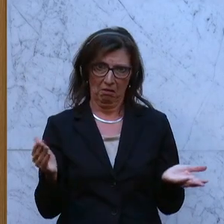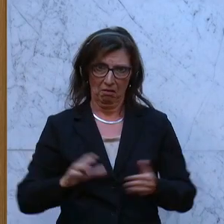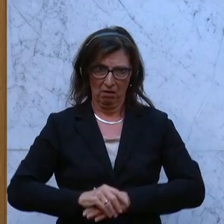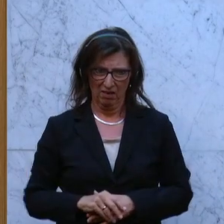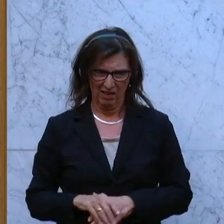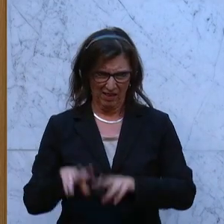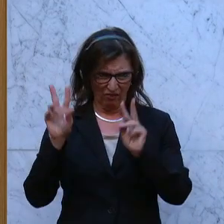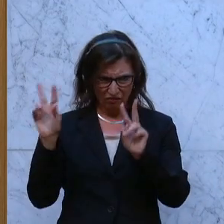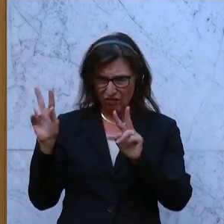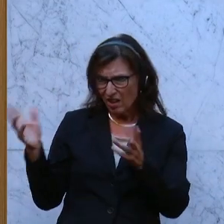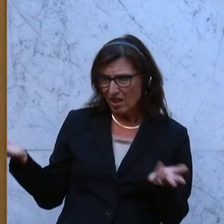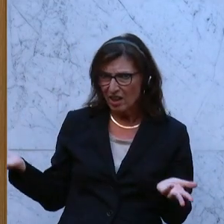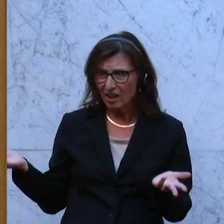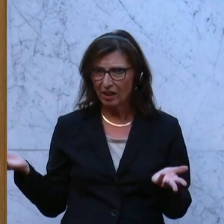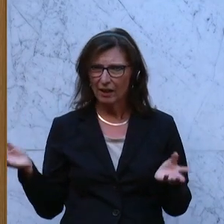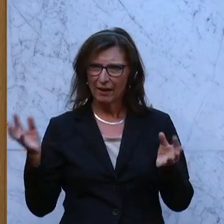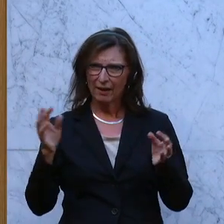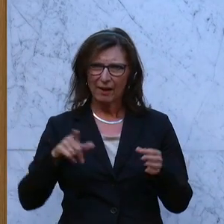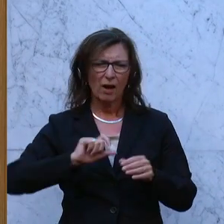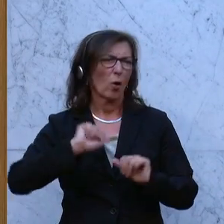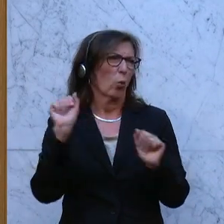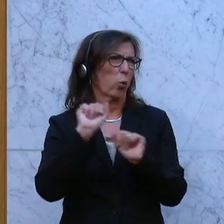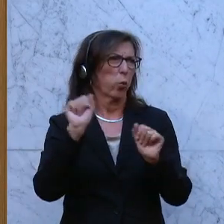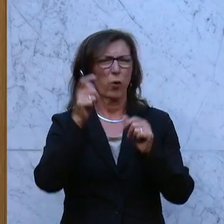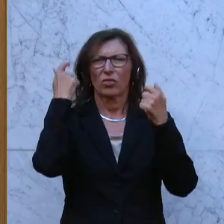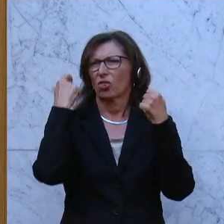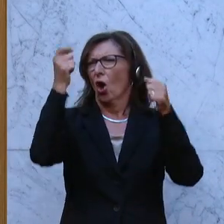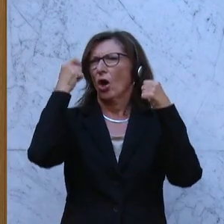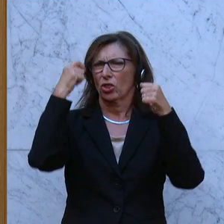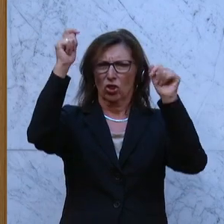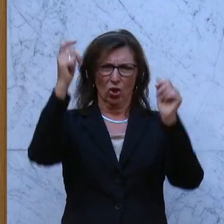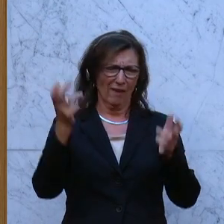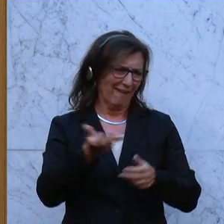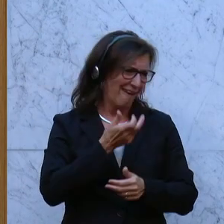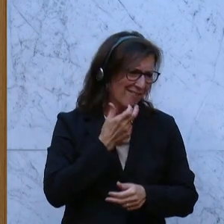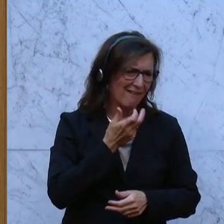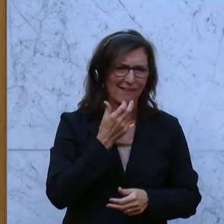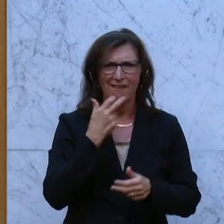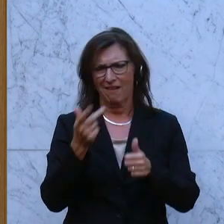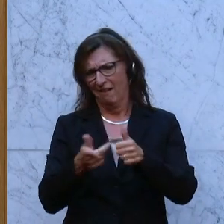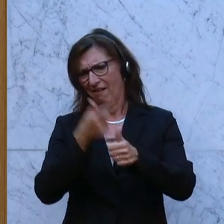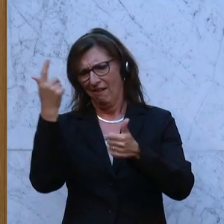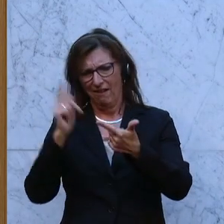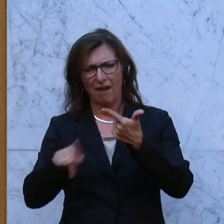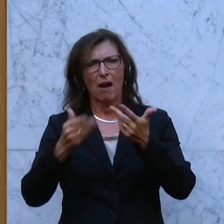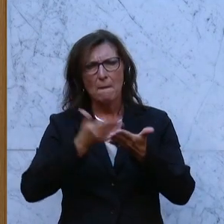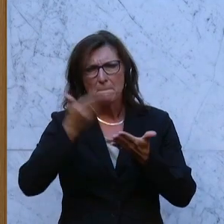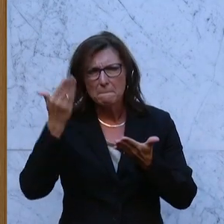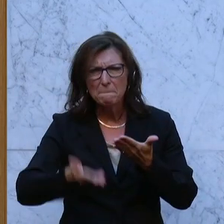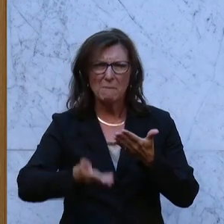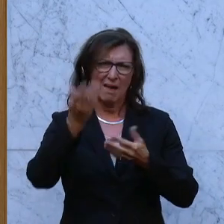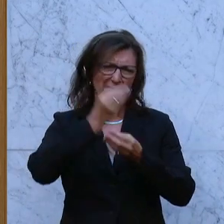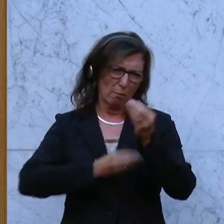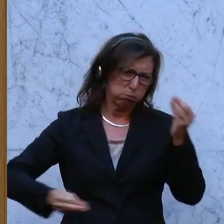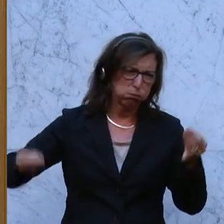wirklich im Vergleich zu den exorbitanten Teuerungen im Energiebereich, im Bereich der Mieten einfach